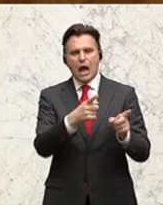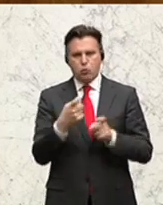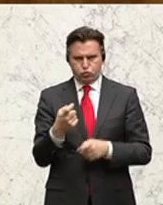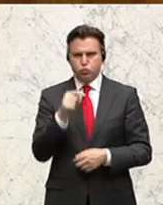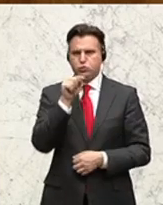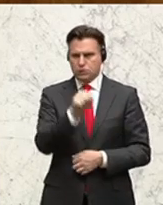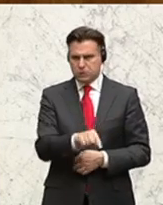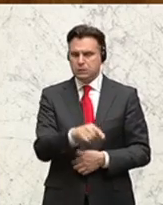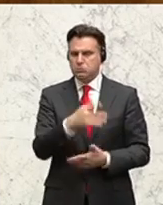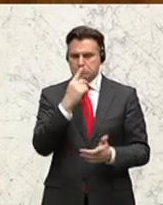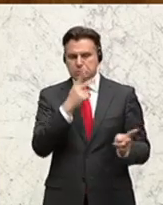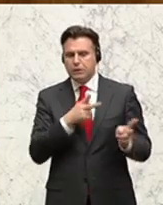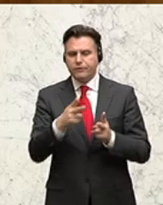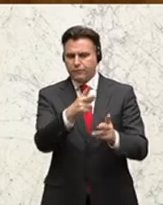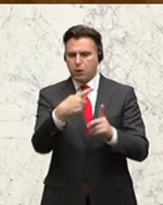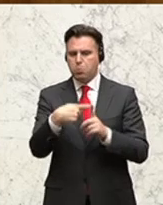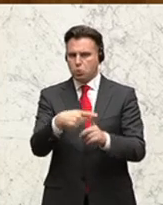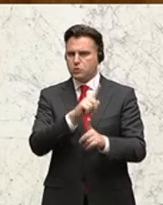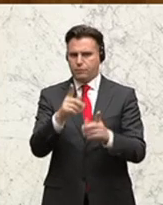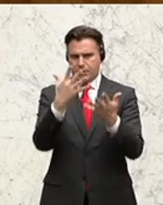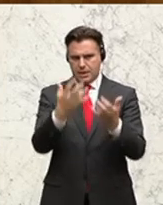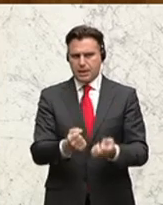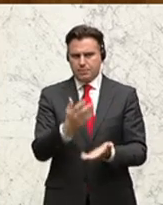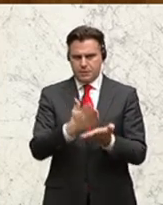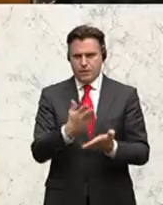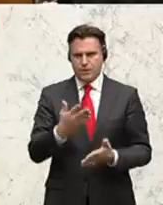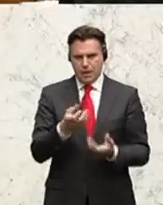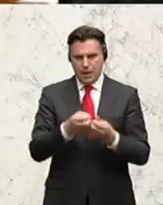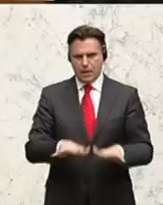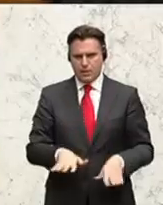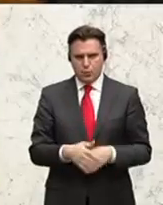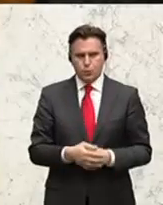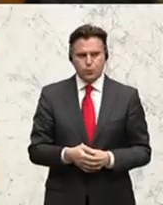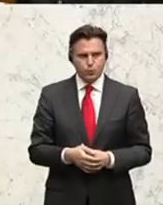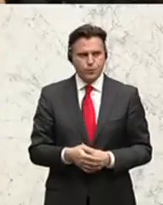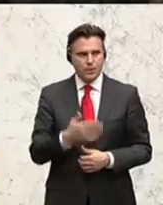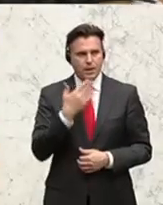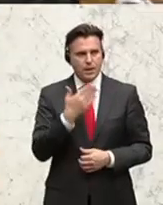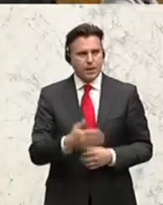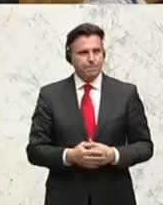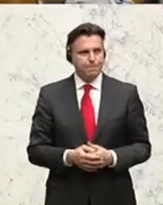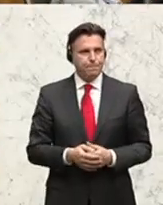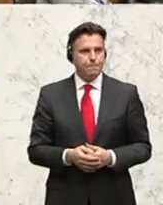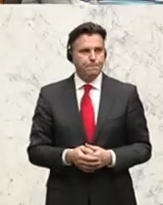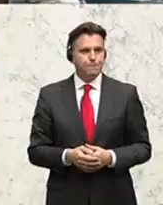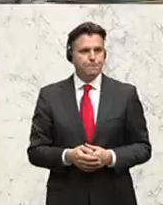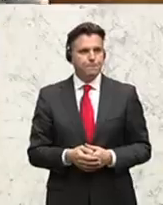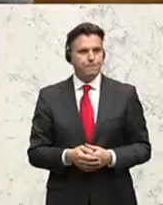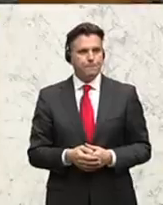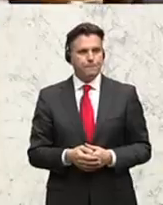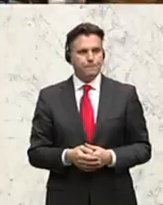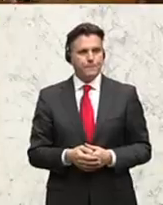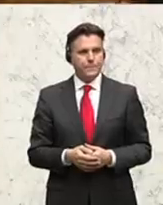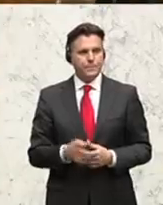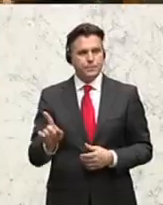positiven Weg und eine positive Erledigung finden wird. Danke. Tierschutz und Umweltschutz müssten in der Landwirtschaft als Chance